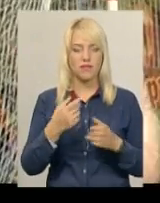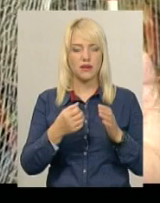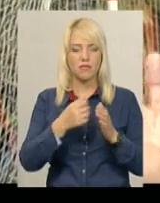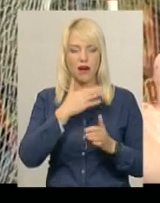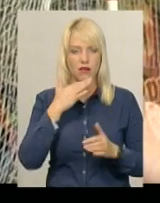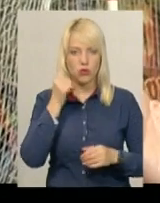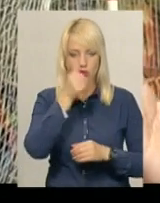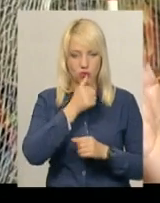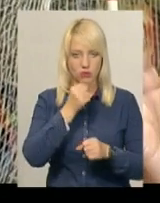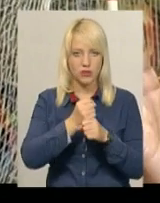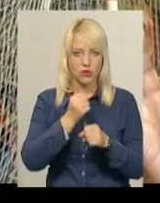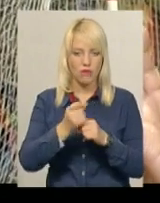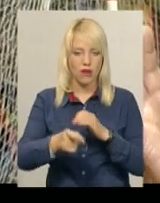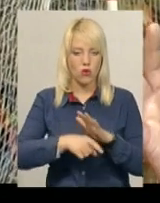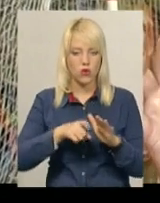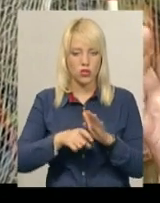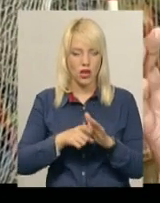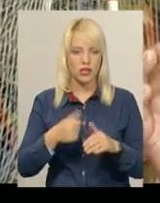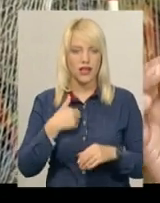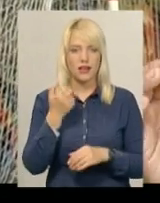пенсіонер. Запропонували, я і приїхав.